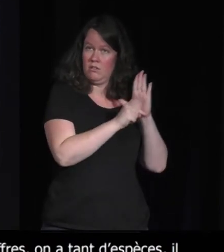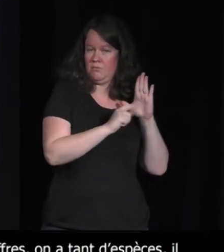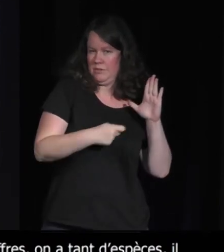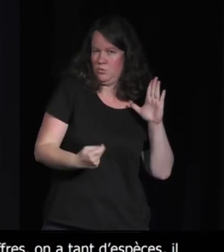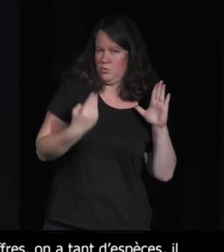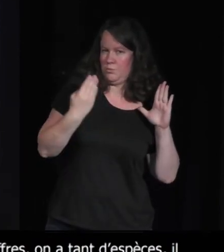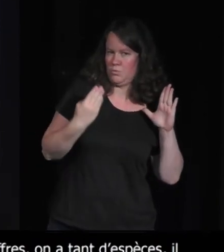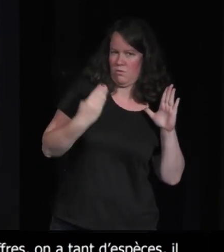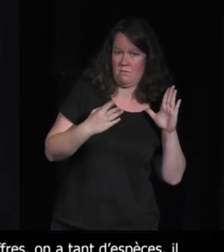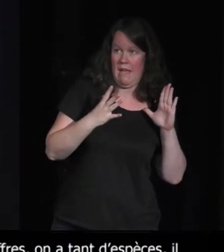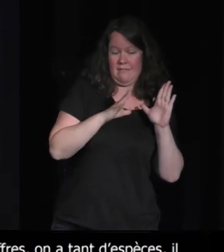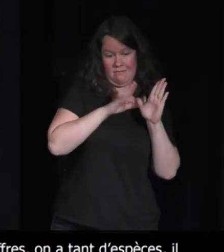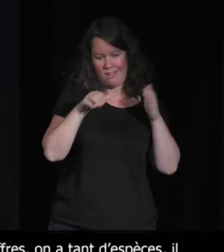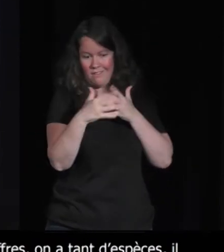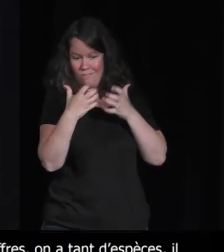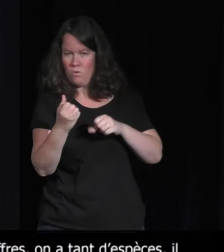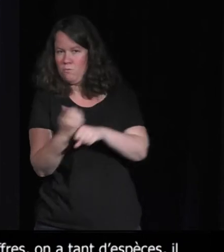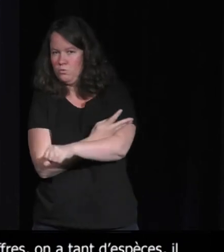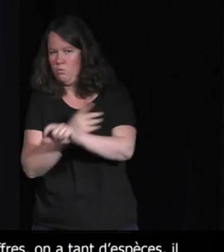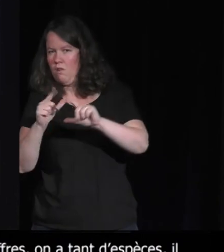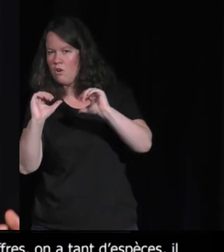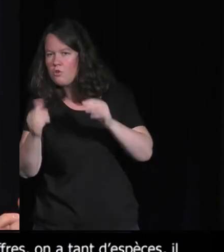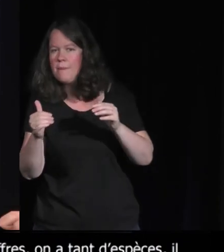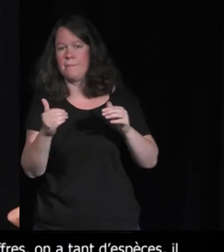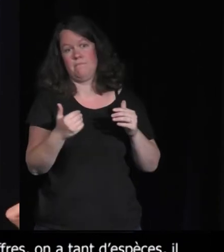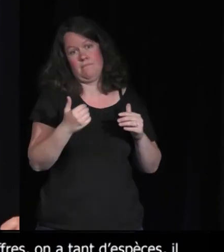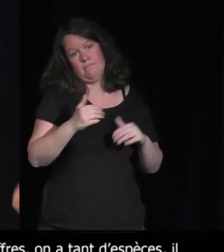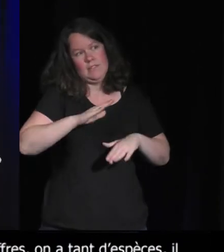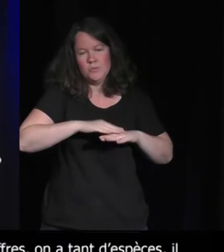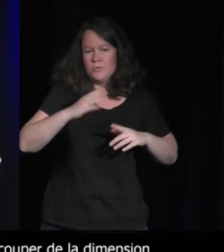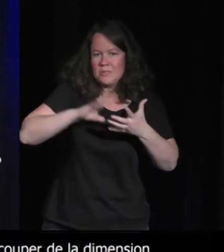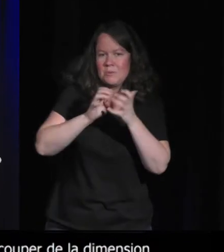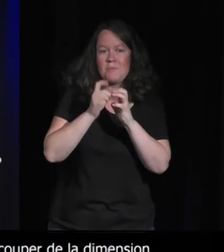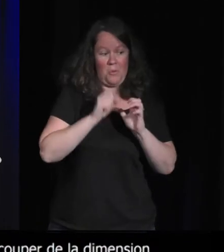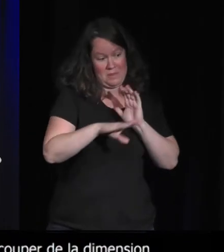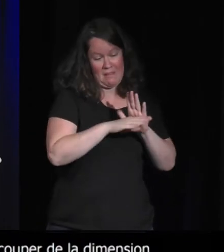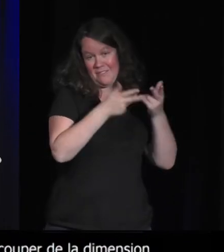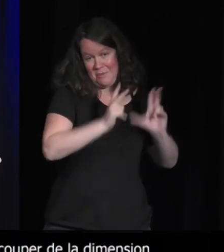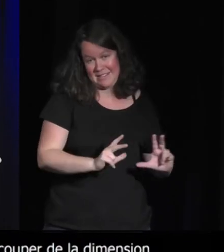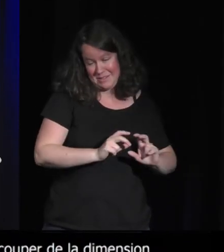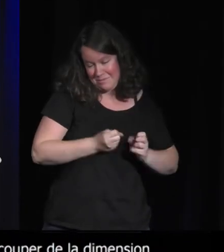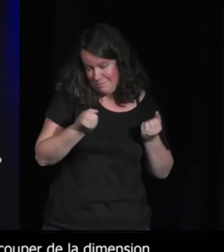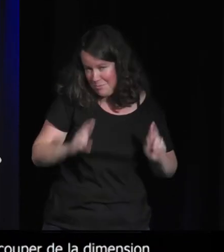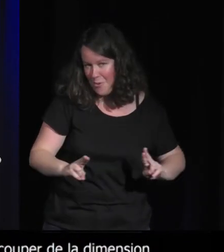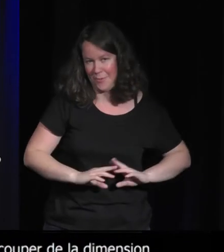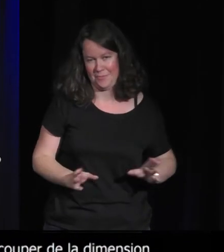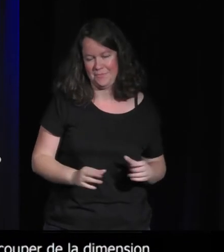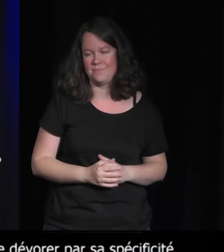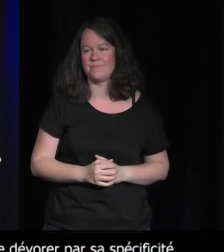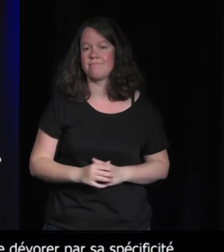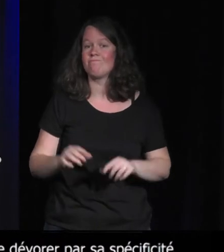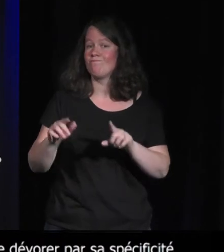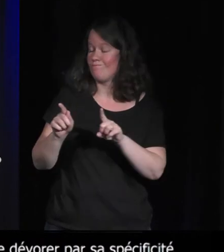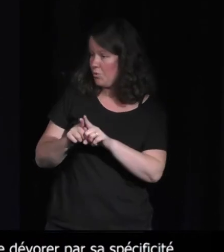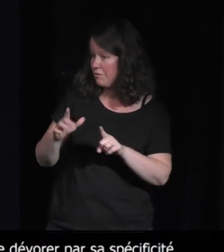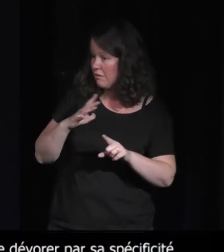qui est fondamentalement numérique derrière. Et il y a les deux autres contraintes, alors qu'il y a aussi une contrainte technique,